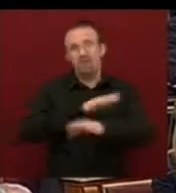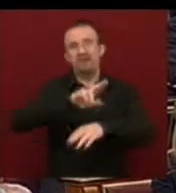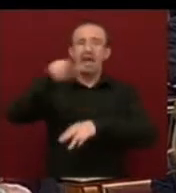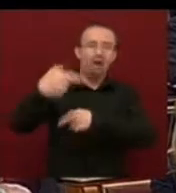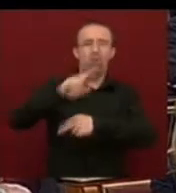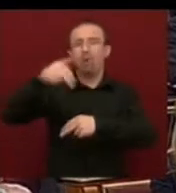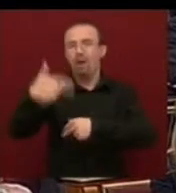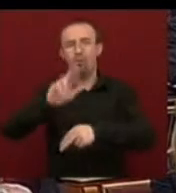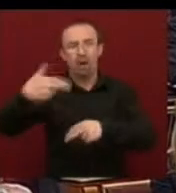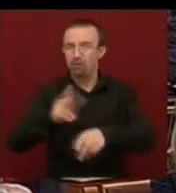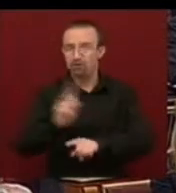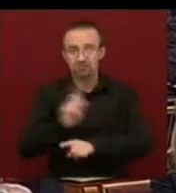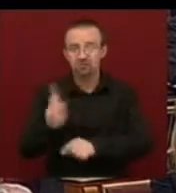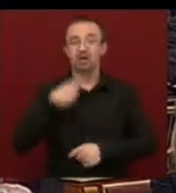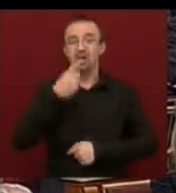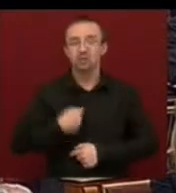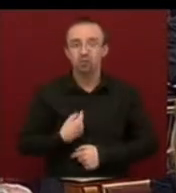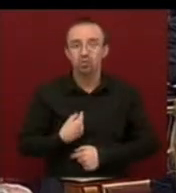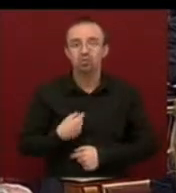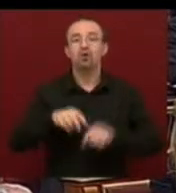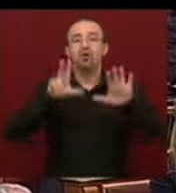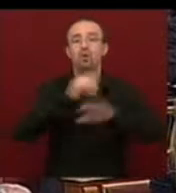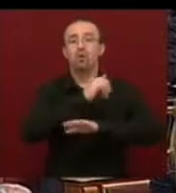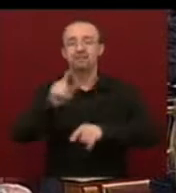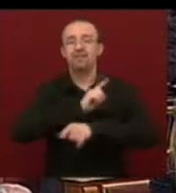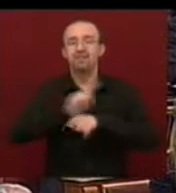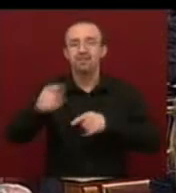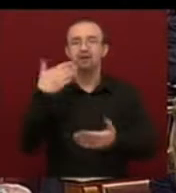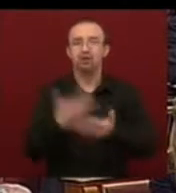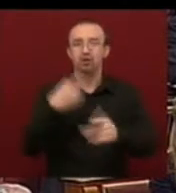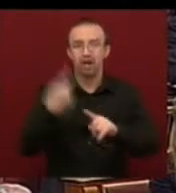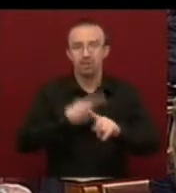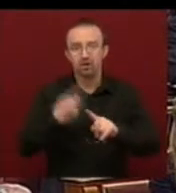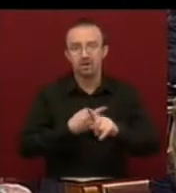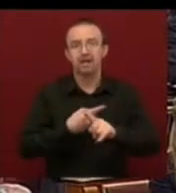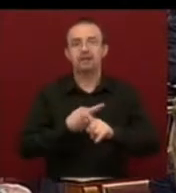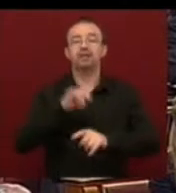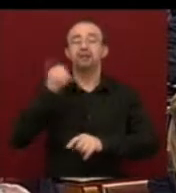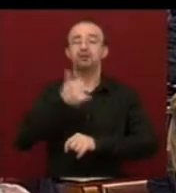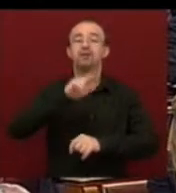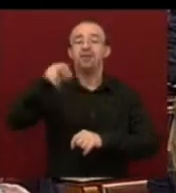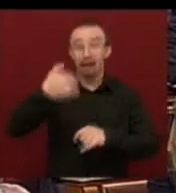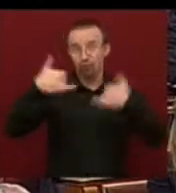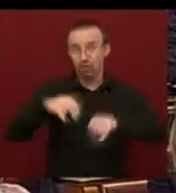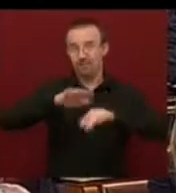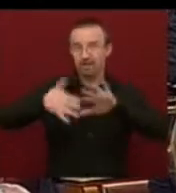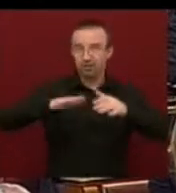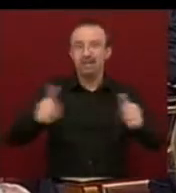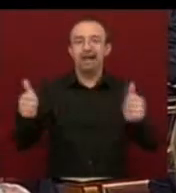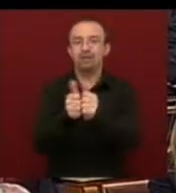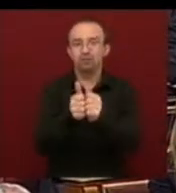euróra fogjunk. Azt mondjuk, hogy 8 év hibás gazdaságpolitikáját és az euró mai válságát